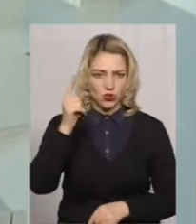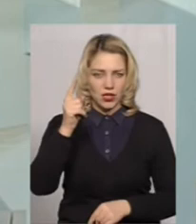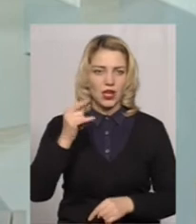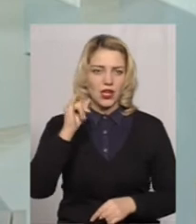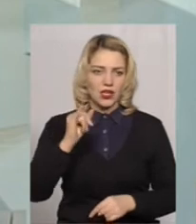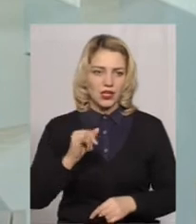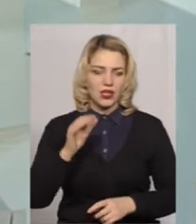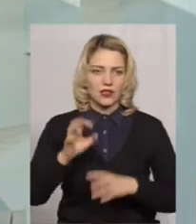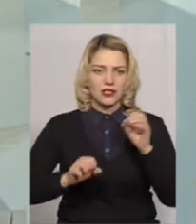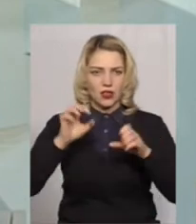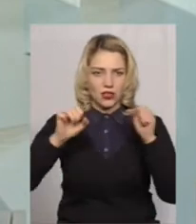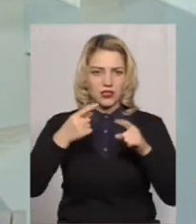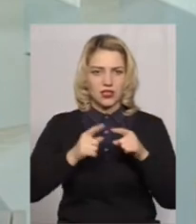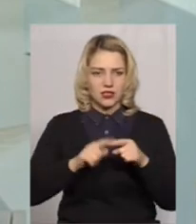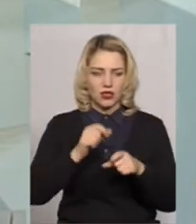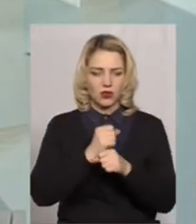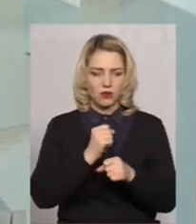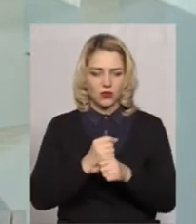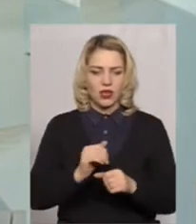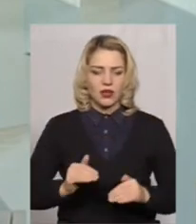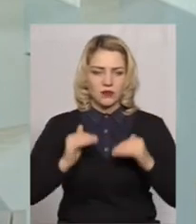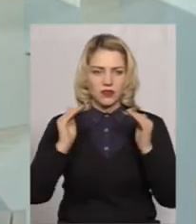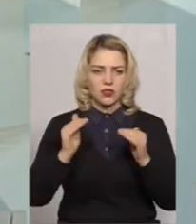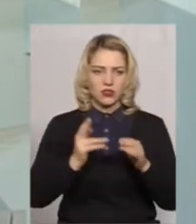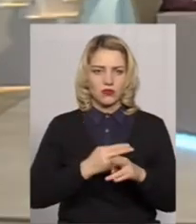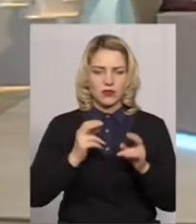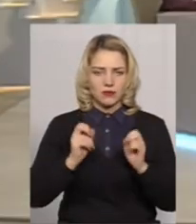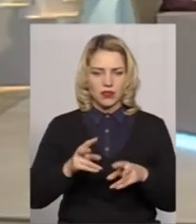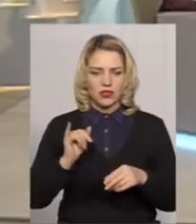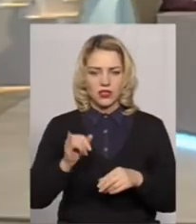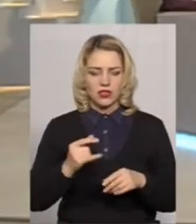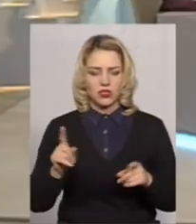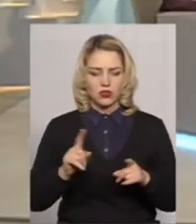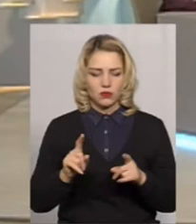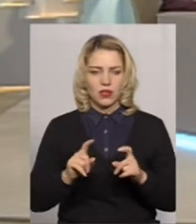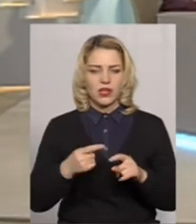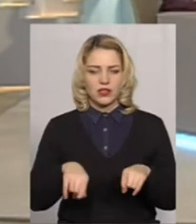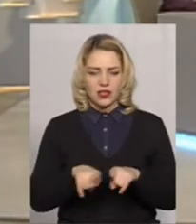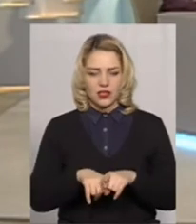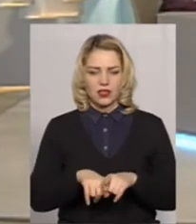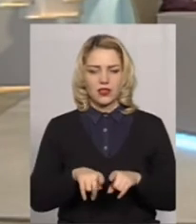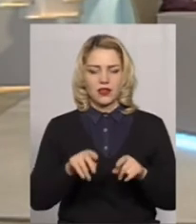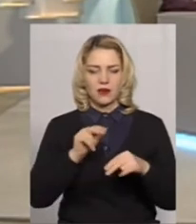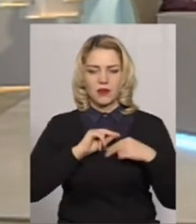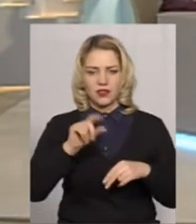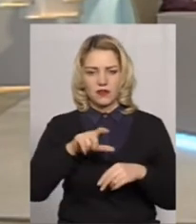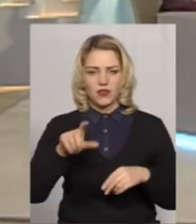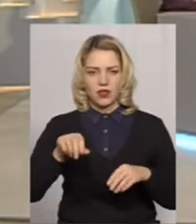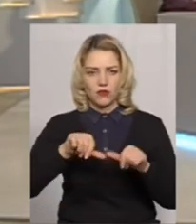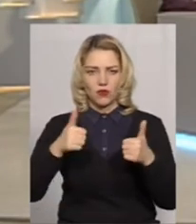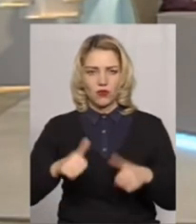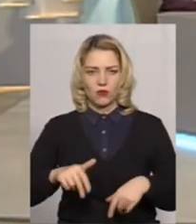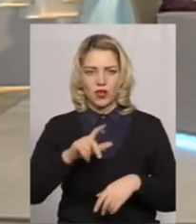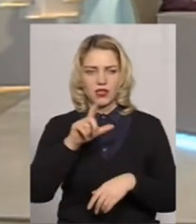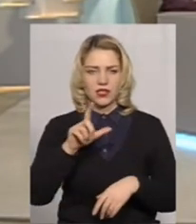верхолазні, скелелазні – це роботи підвищення небезпеки, щоб суб'єкти господарювання таких працівників відповідно до чинного законодавства оформляли на